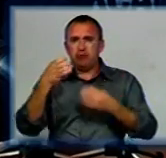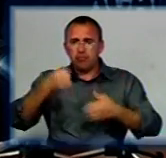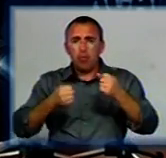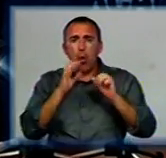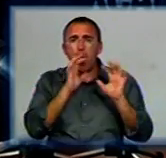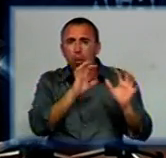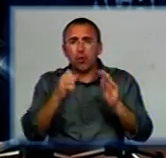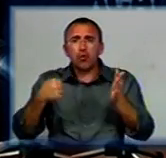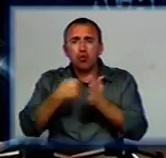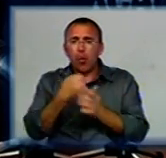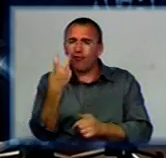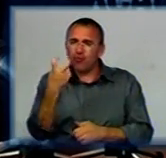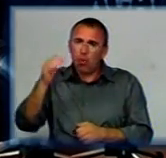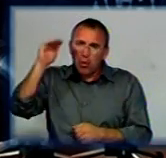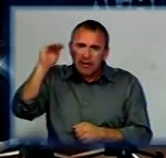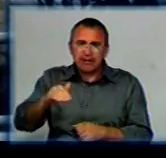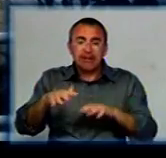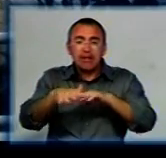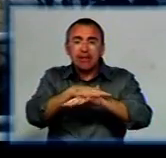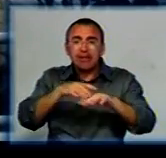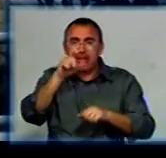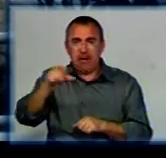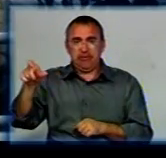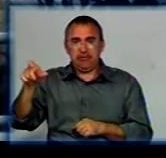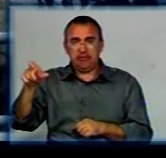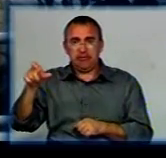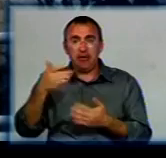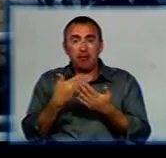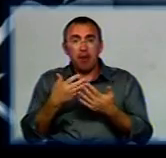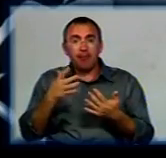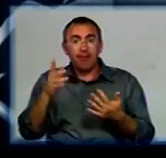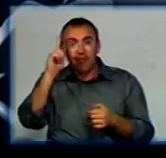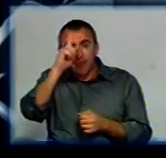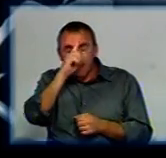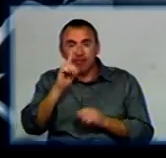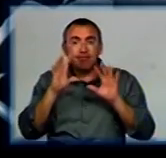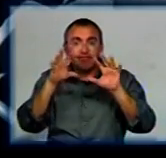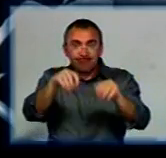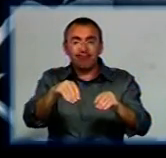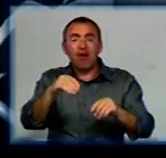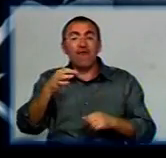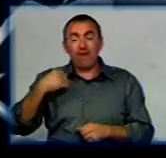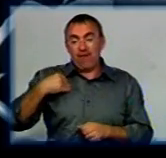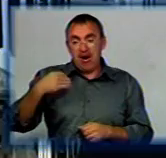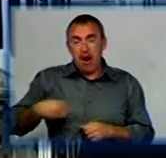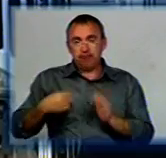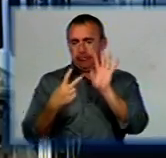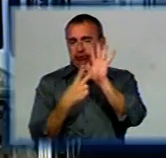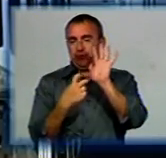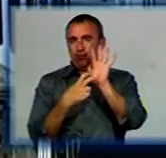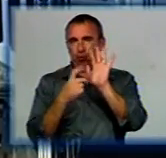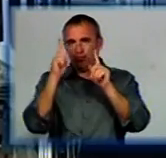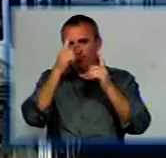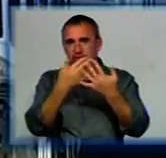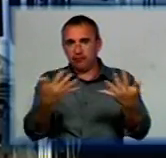обеспечити до 200 тисяч населення. Нині в Новій Празі вже доби прижилися племені Нетелі з Франції. Їх тут майже 700. Днями